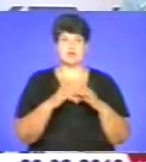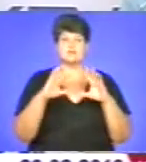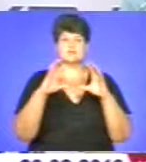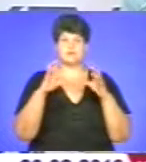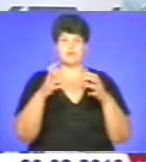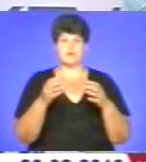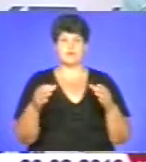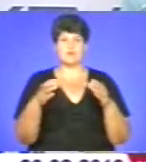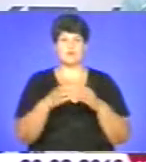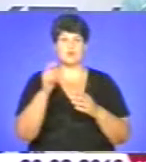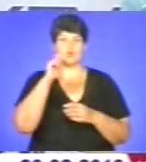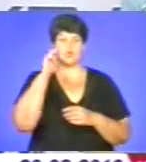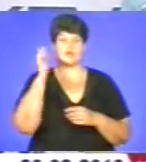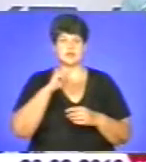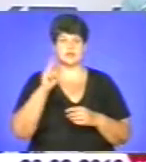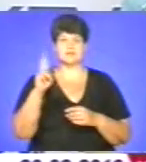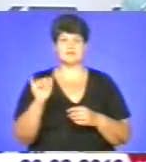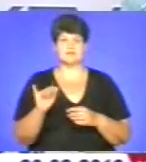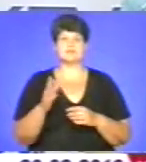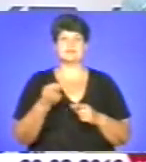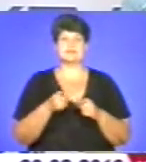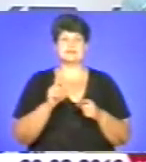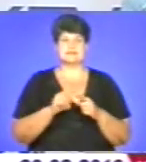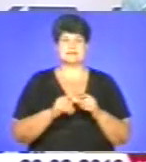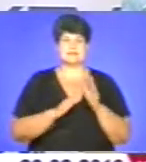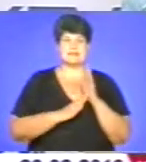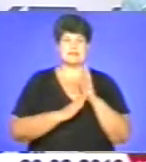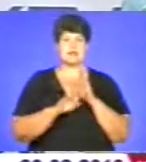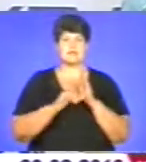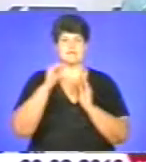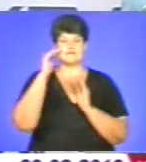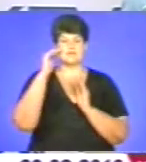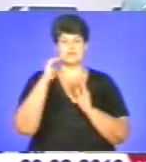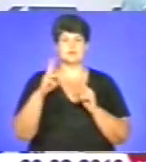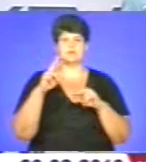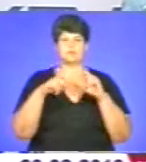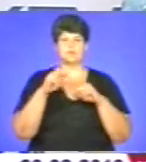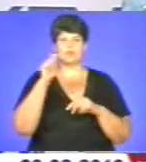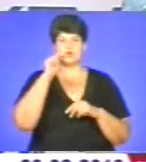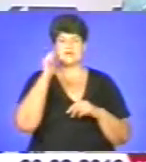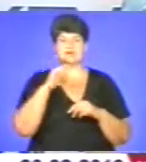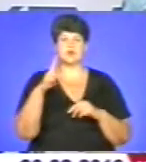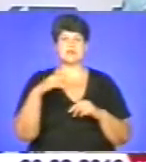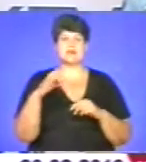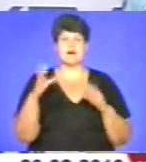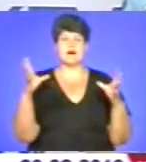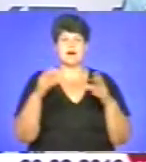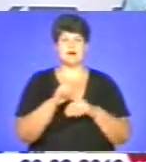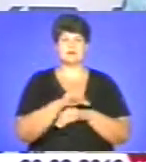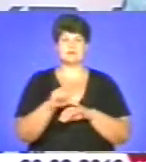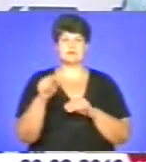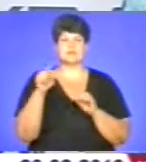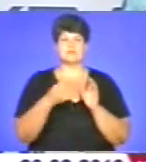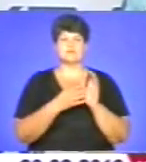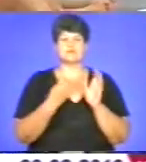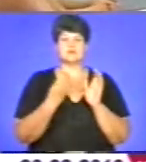Це світовий конгрес українців, якщо не знаєте, це найбільша така надбудова. Української діаспори, яка заснована в 1967